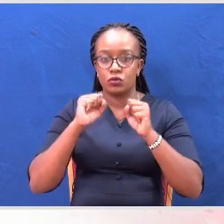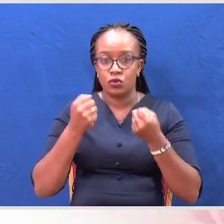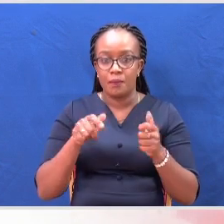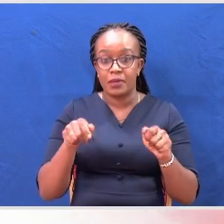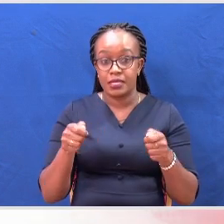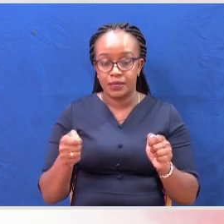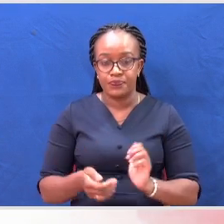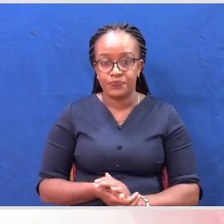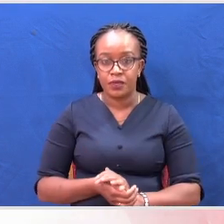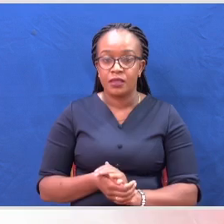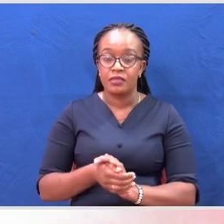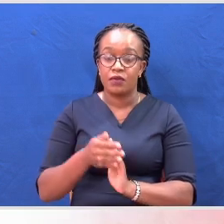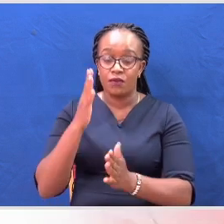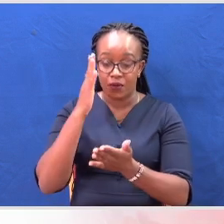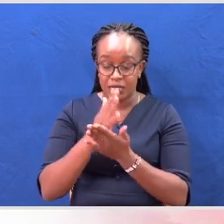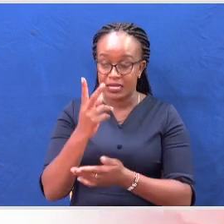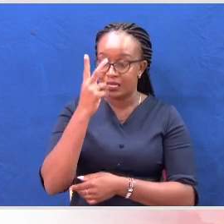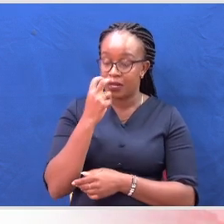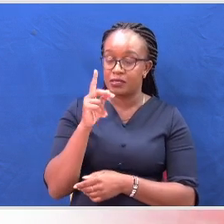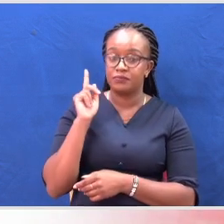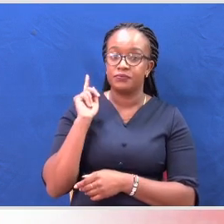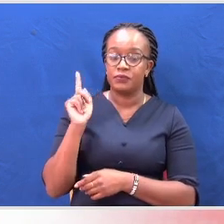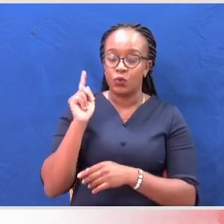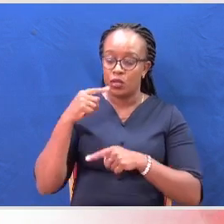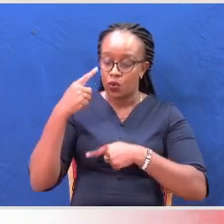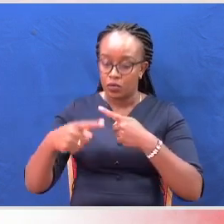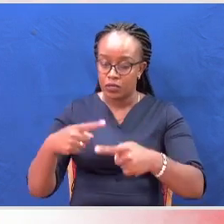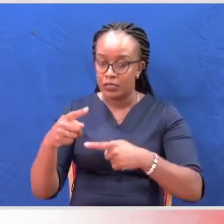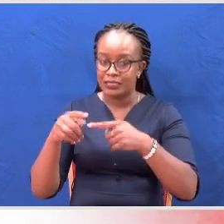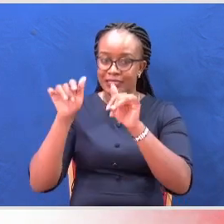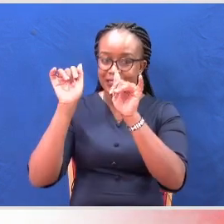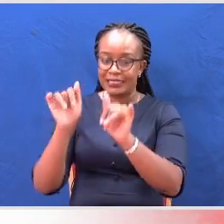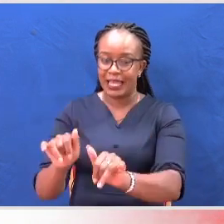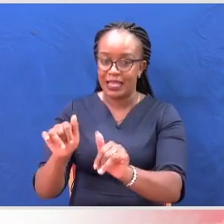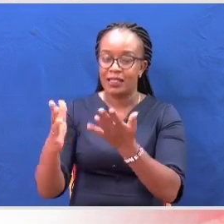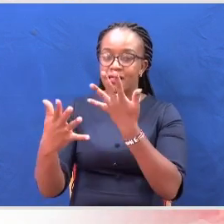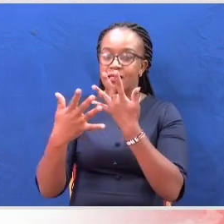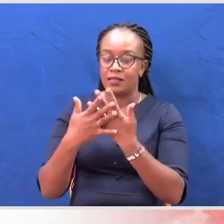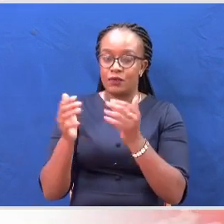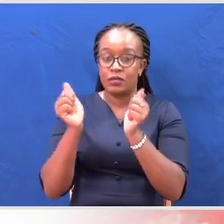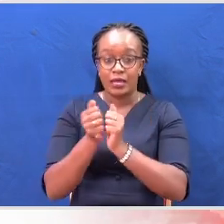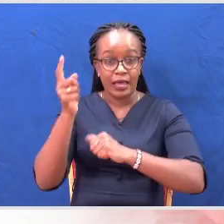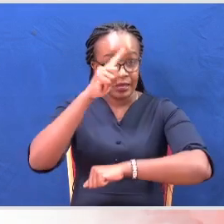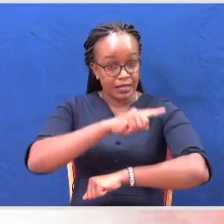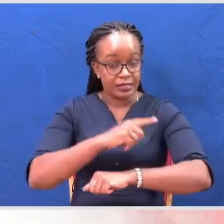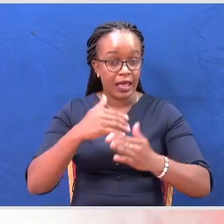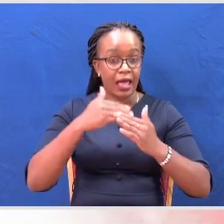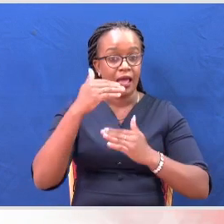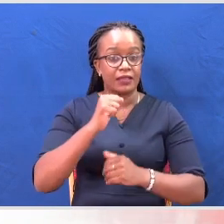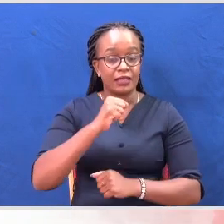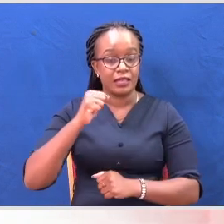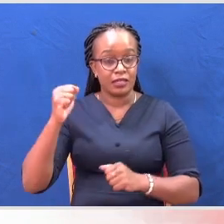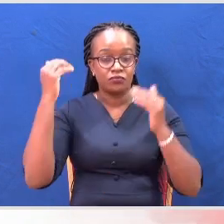uamuzi wa gishohi mshukiwa huyo sasa atasaliandani kwa siku kumi zaidi, baada ya upande wa mashitaka